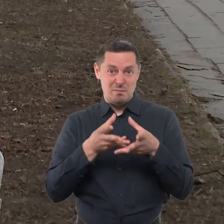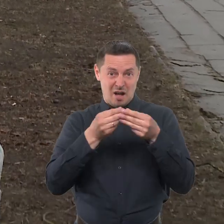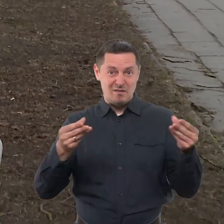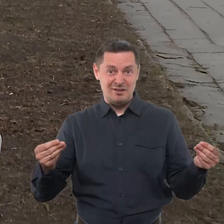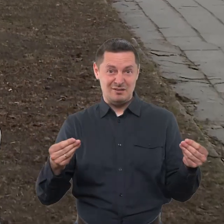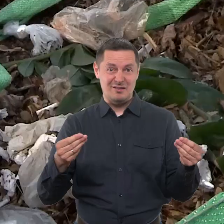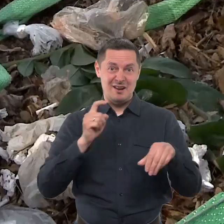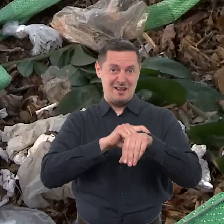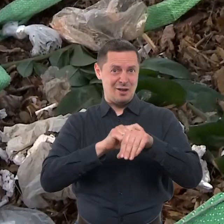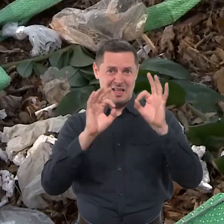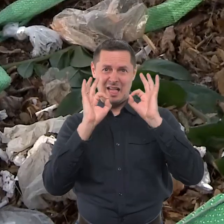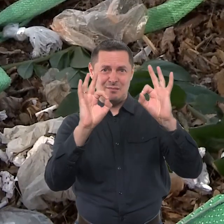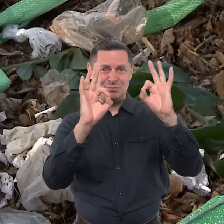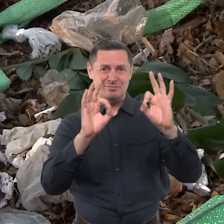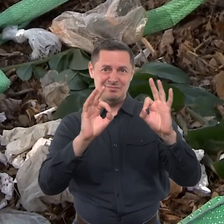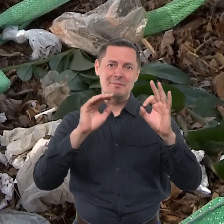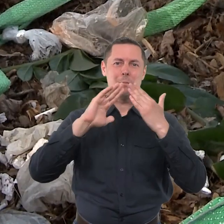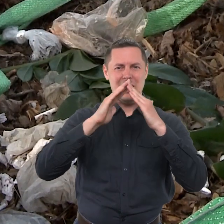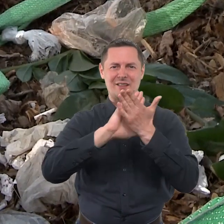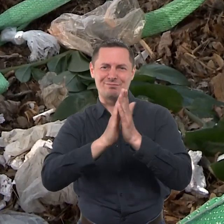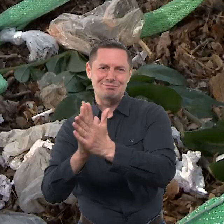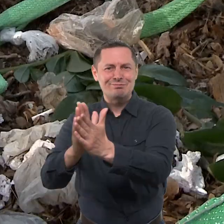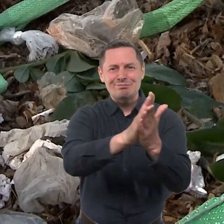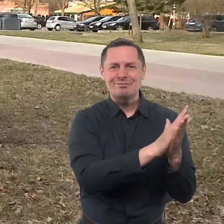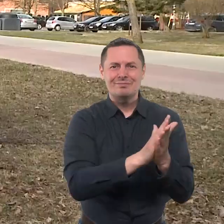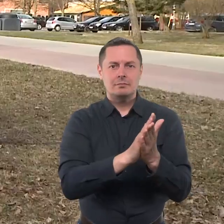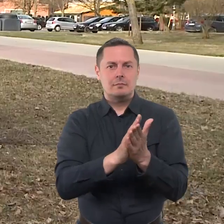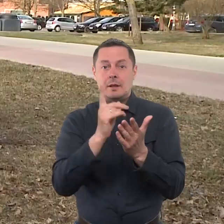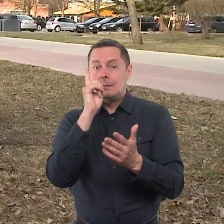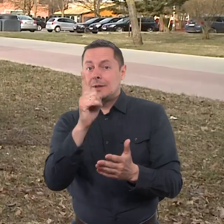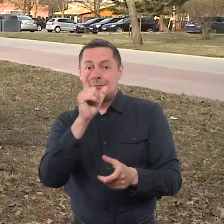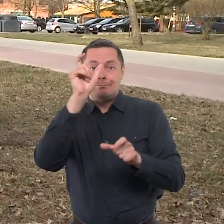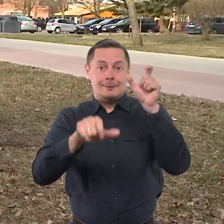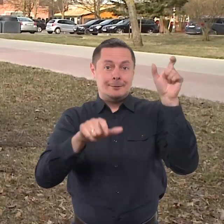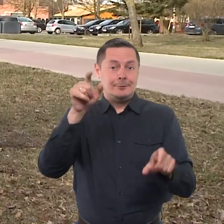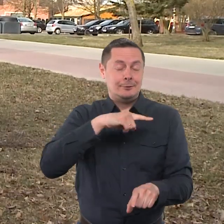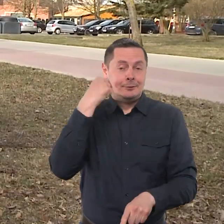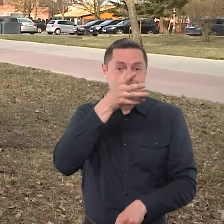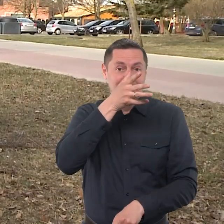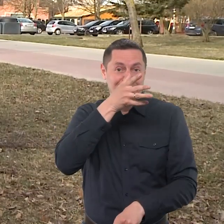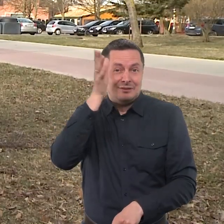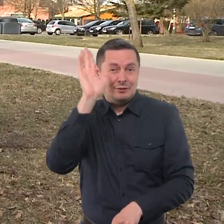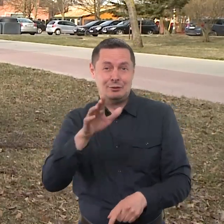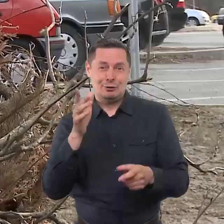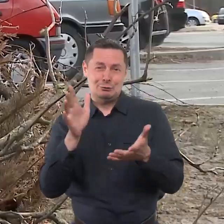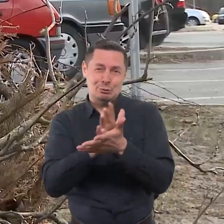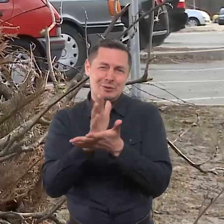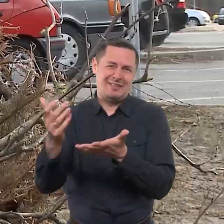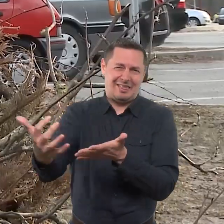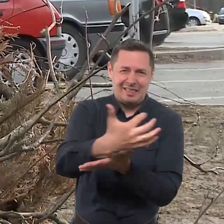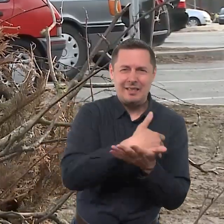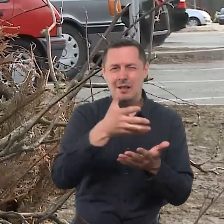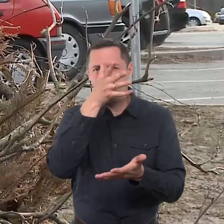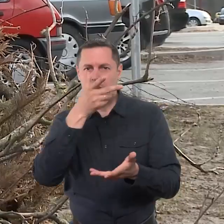Pavasarys pats tinkamiausias metas apsikuopti savo aplinką. Deja, vis dar ne visi gyventojai tai daro tinkamai. Šiauliu